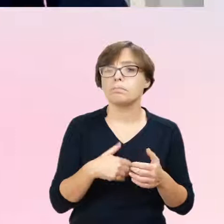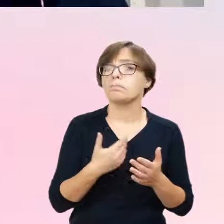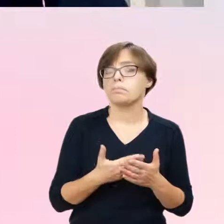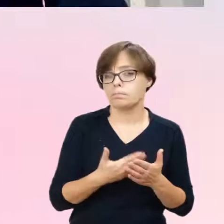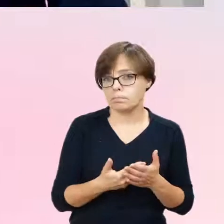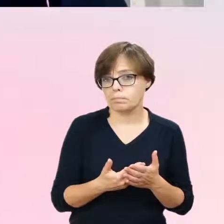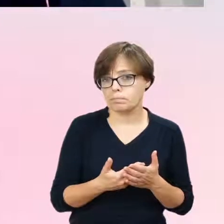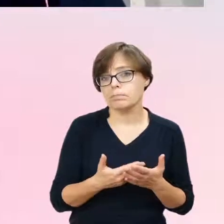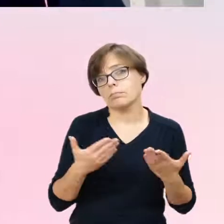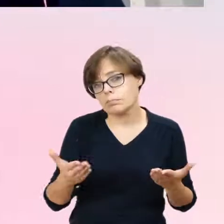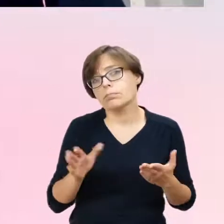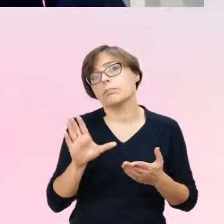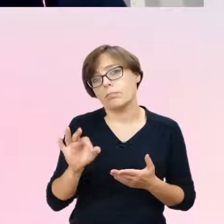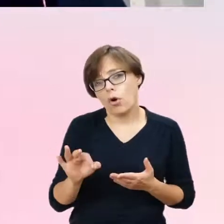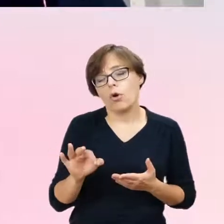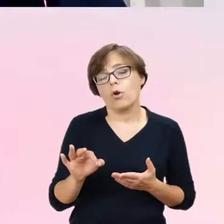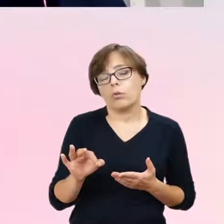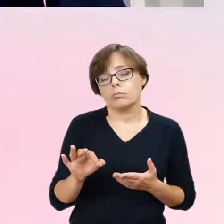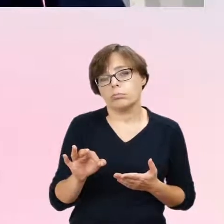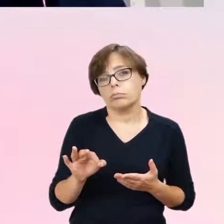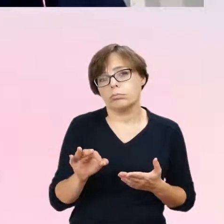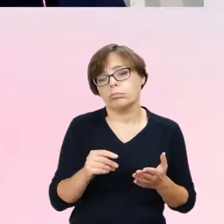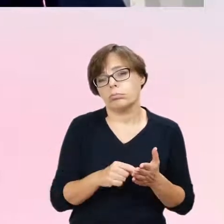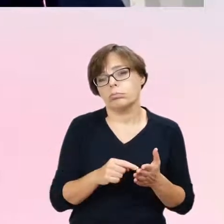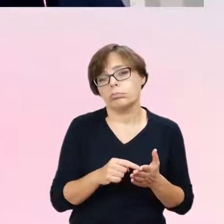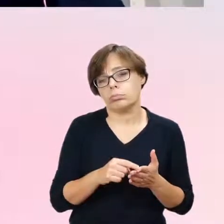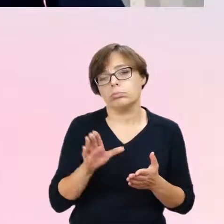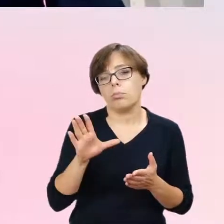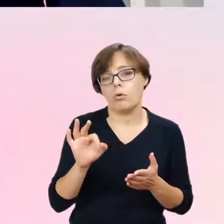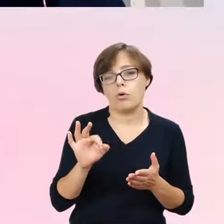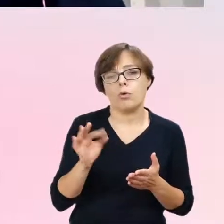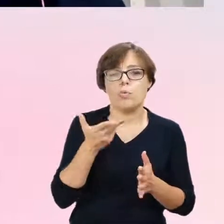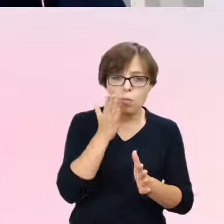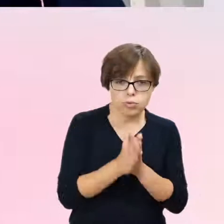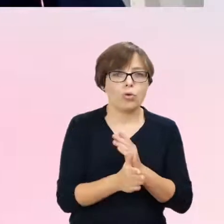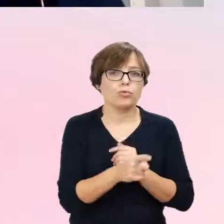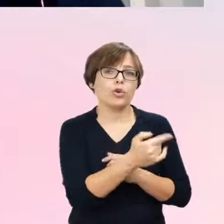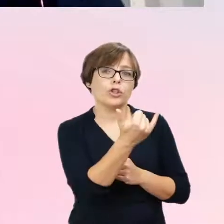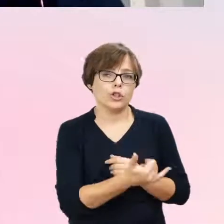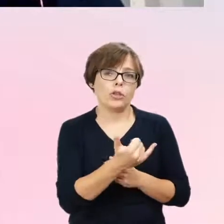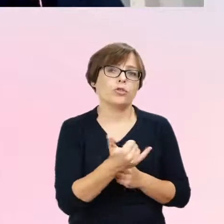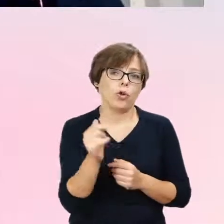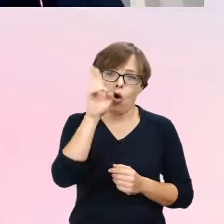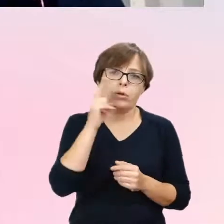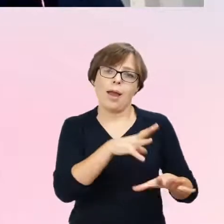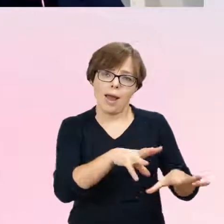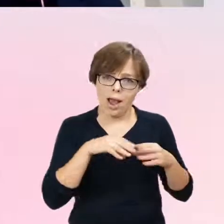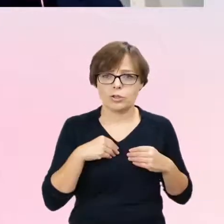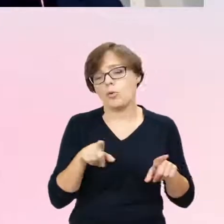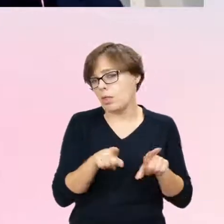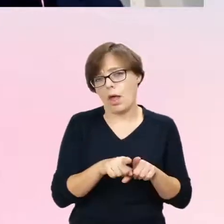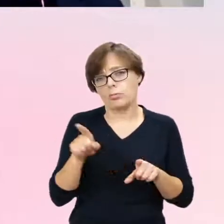bo w ten sposób przejawiają swoją akceptację i gotowość na taką